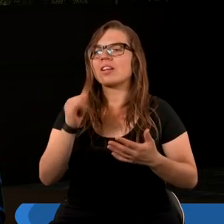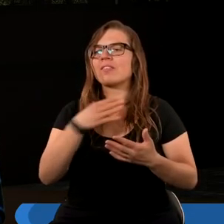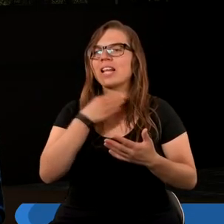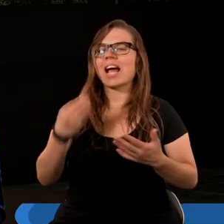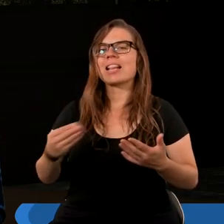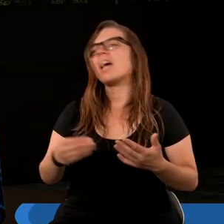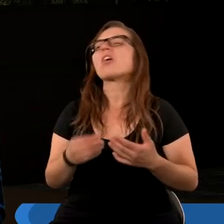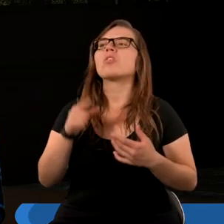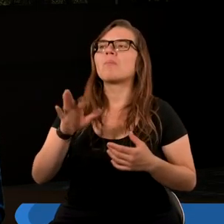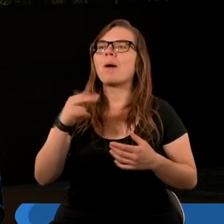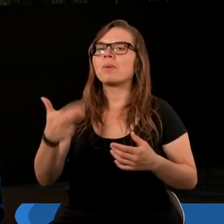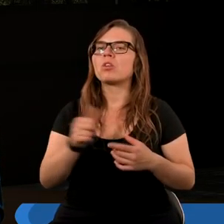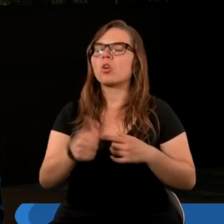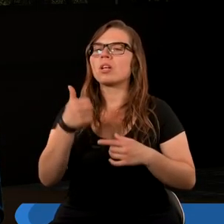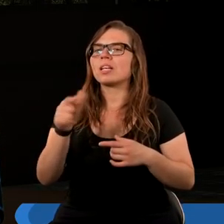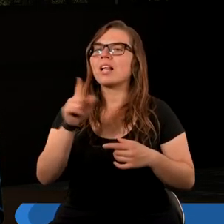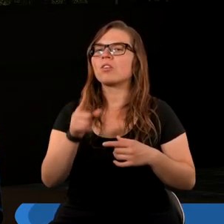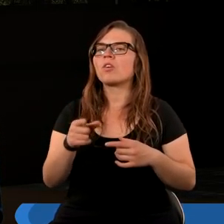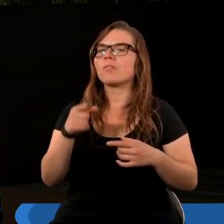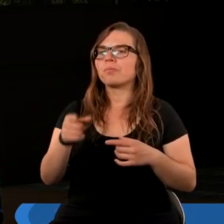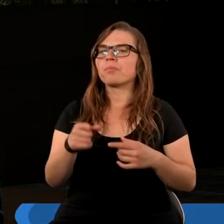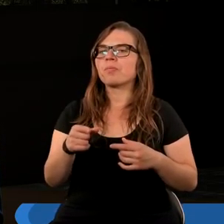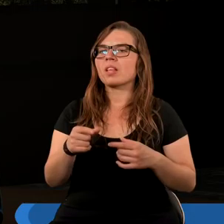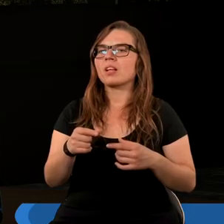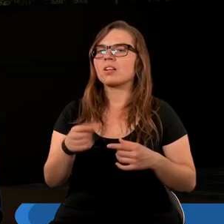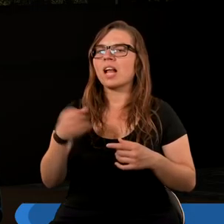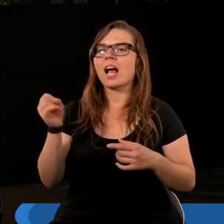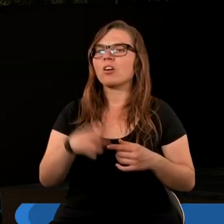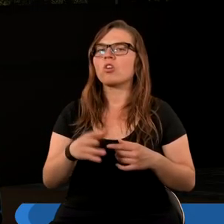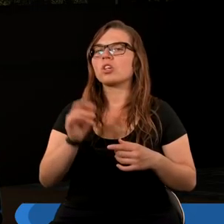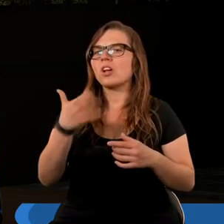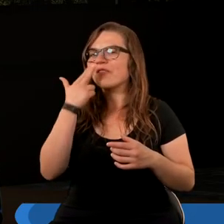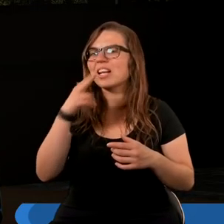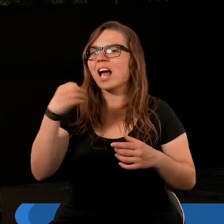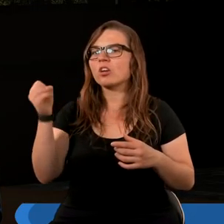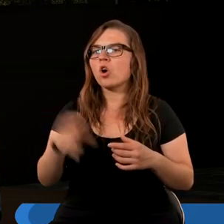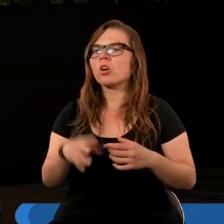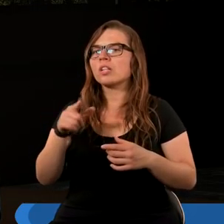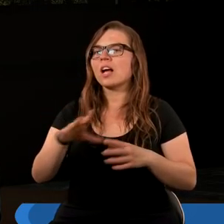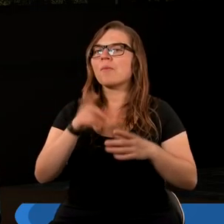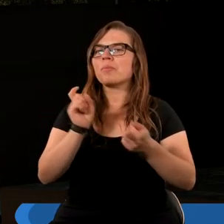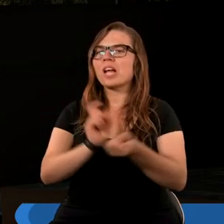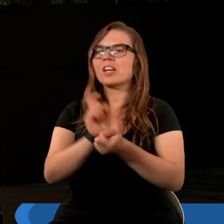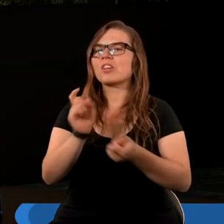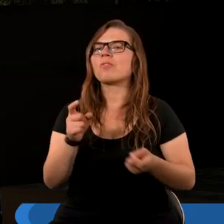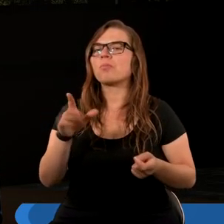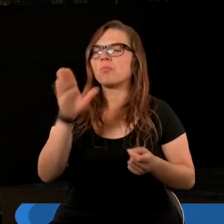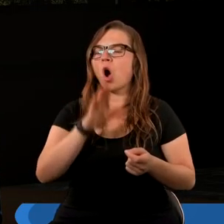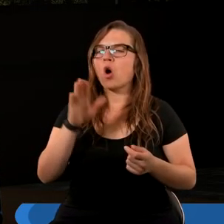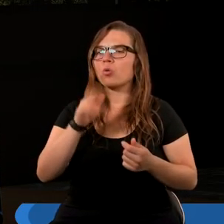wstrętnego. Babilon to jest zgrzeszenie wszystkiego, co najgorsze, ale co jest według Biblii najgorsze? Wszystko to, co jest przeciwne